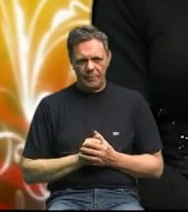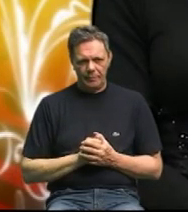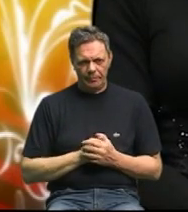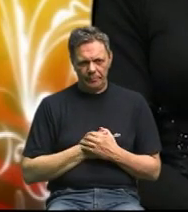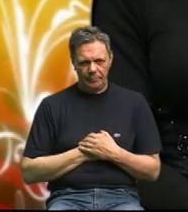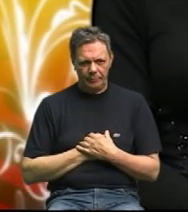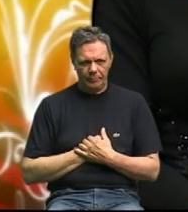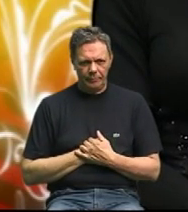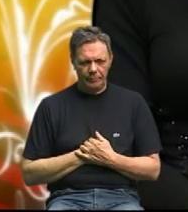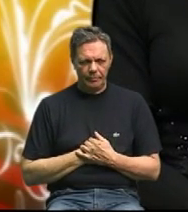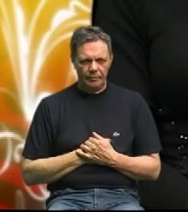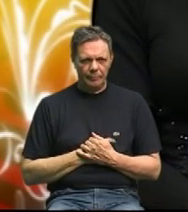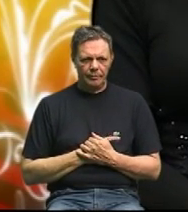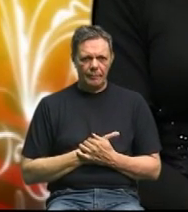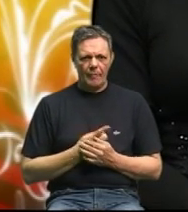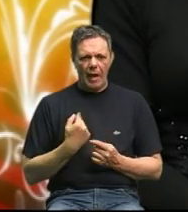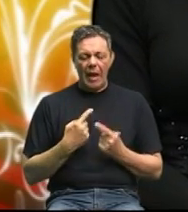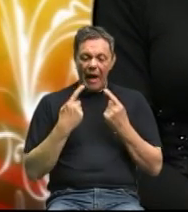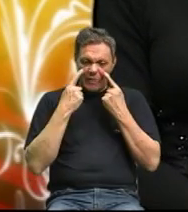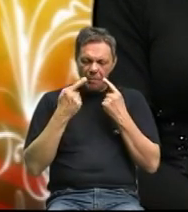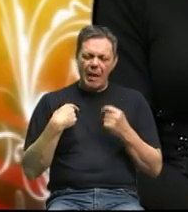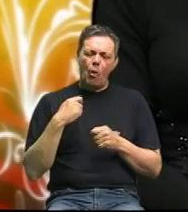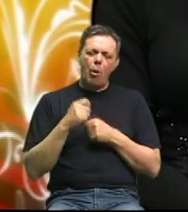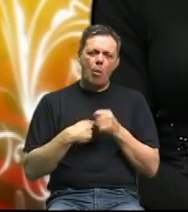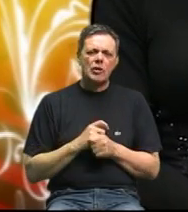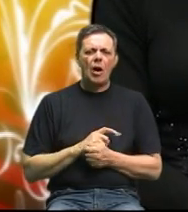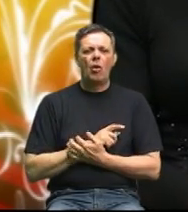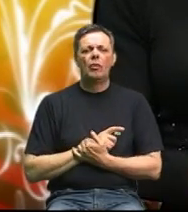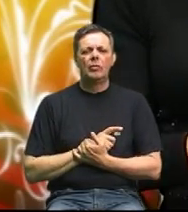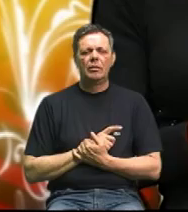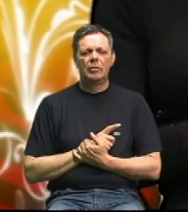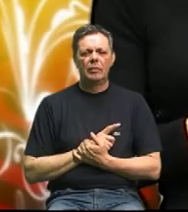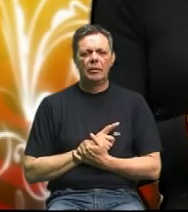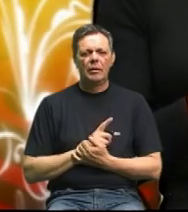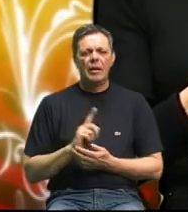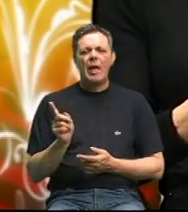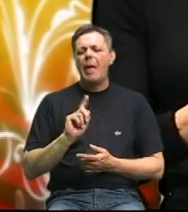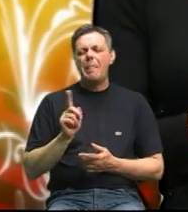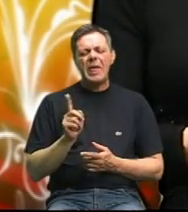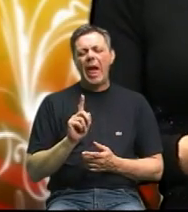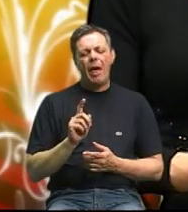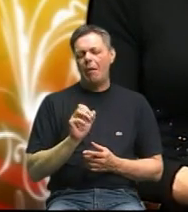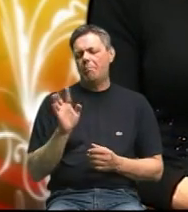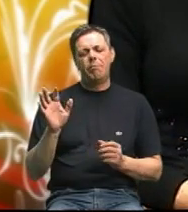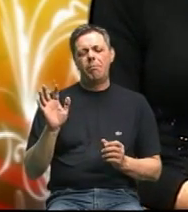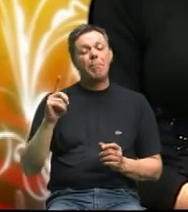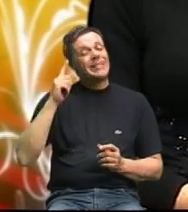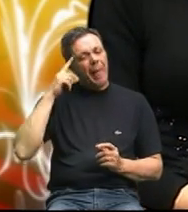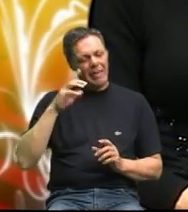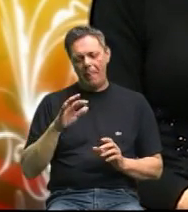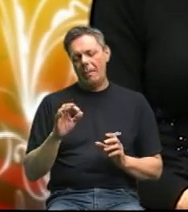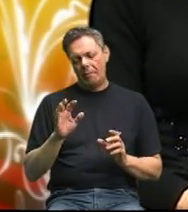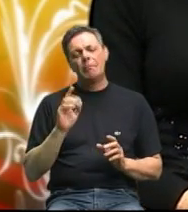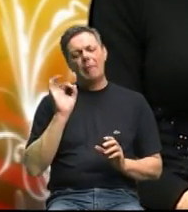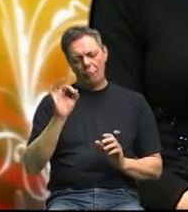doprijeti do rješenja ali ja vidim da moj posol nije beznadam tak da uvijek dobar sa